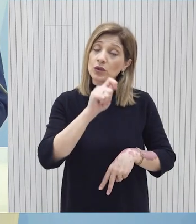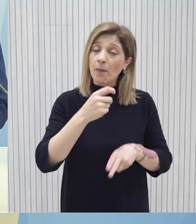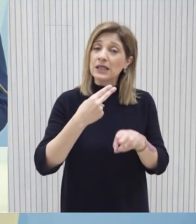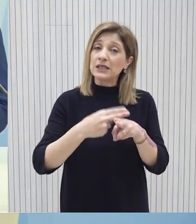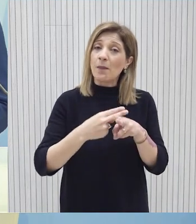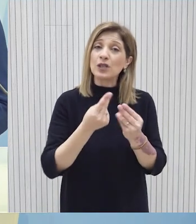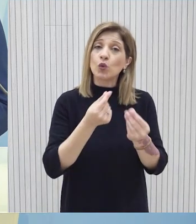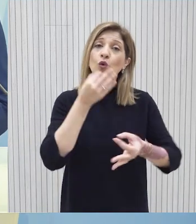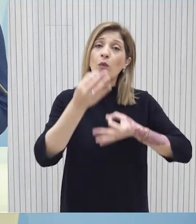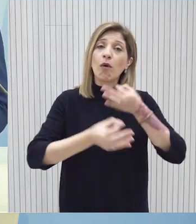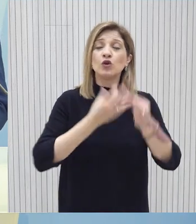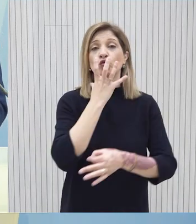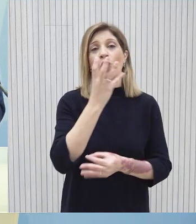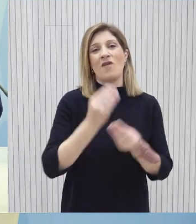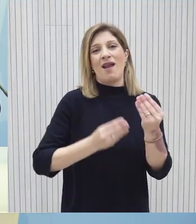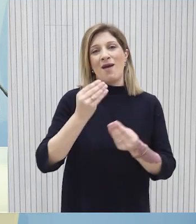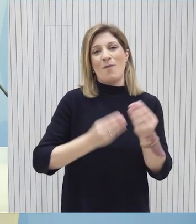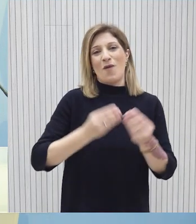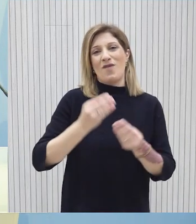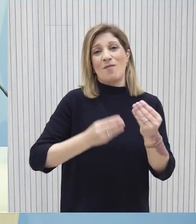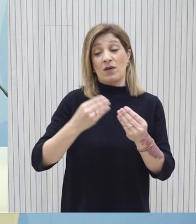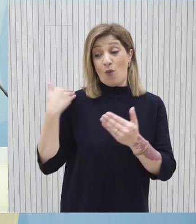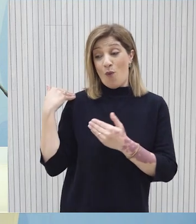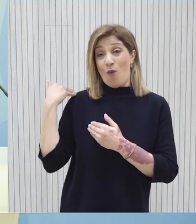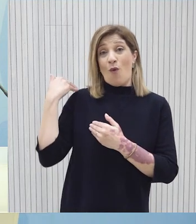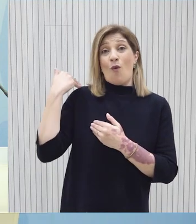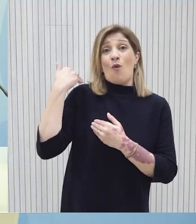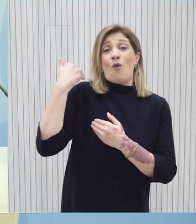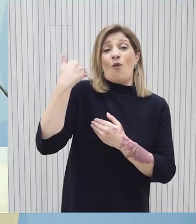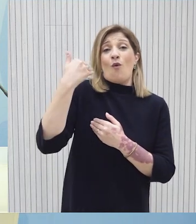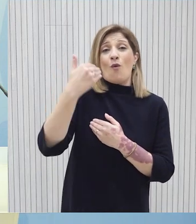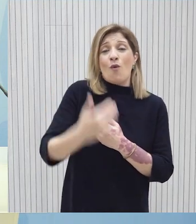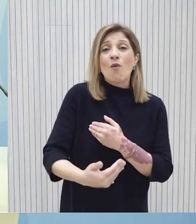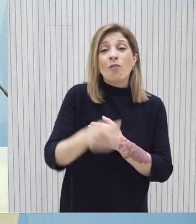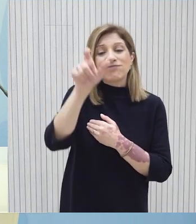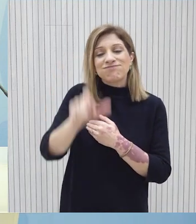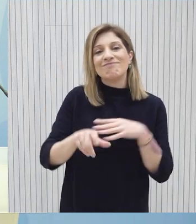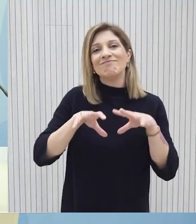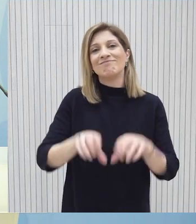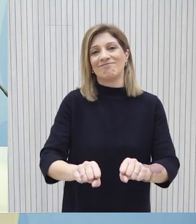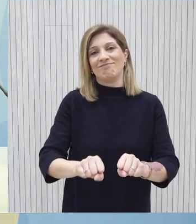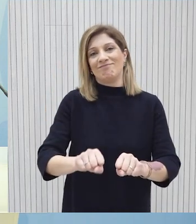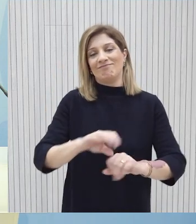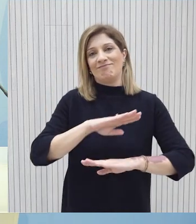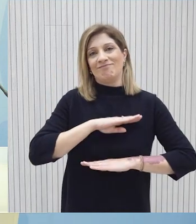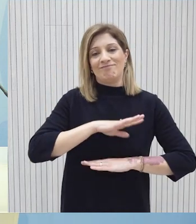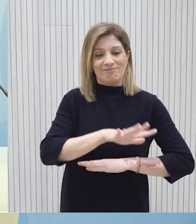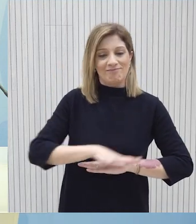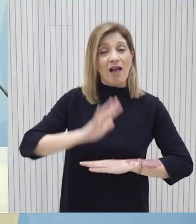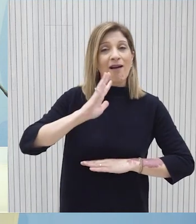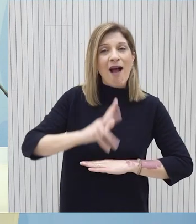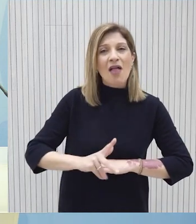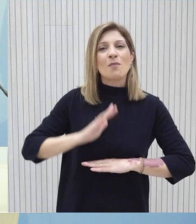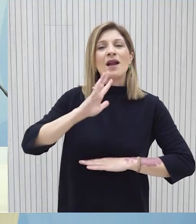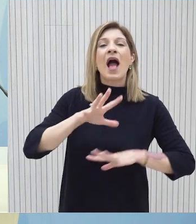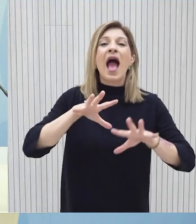εμφαντικό τρόπο τα σοβαρά προβλήματα που διαχρονικά προκαλεί η στάση του κατοχικού καθεστώτος στην καθημερινότητα των